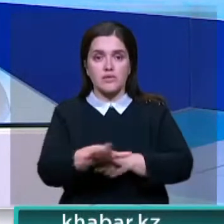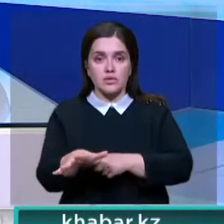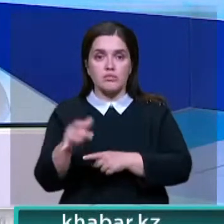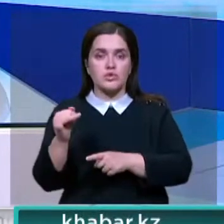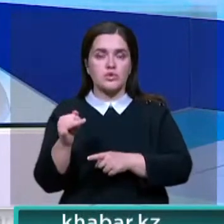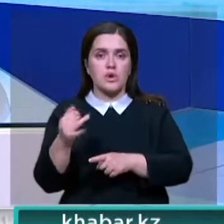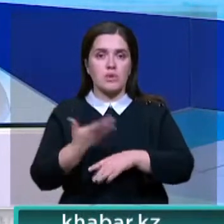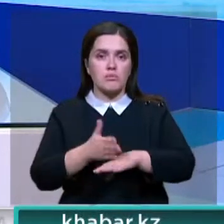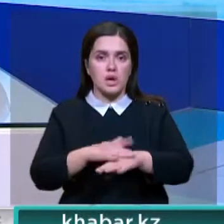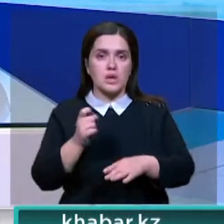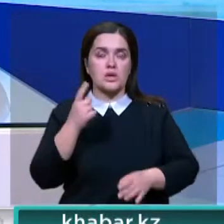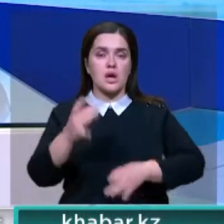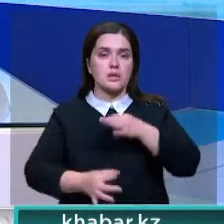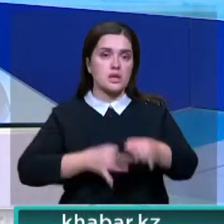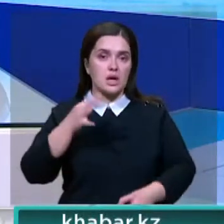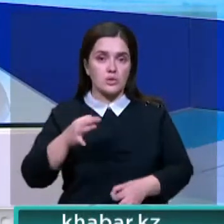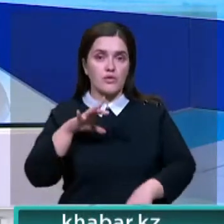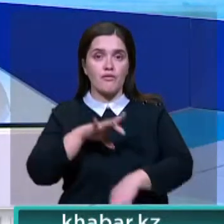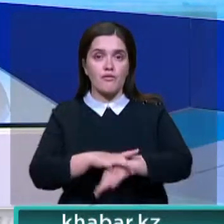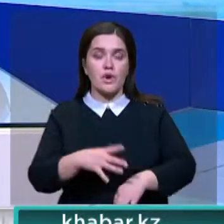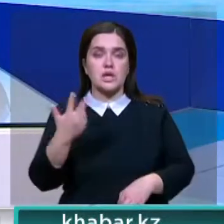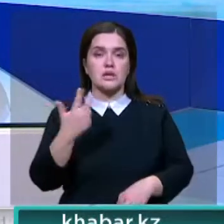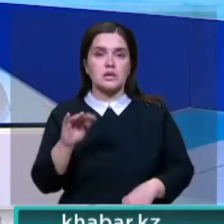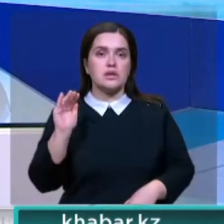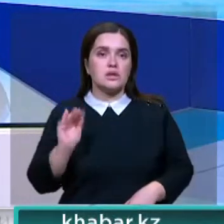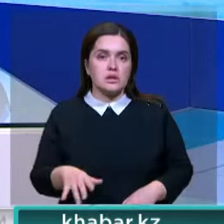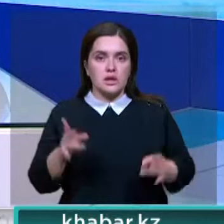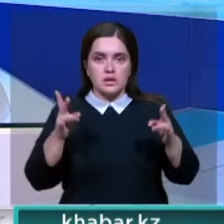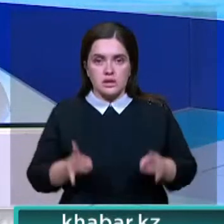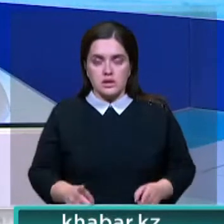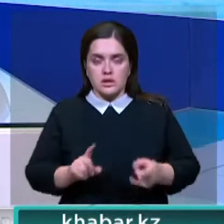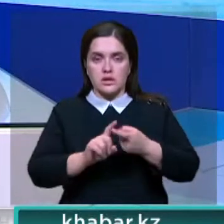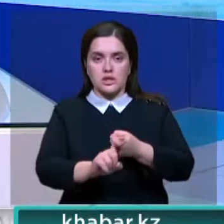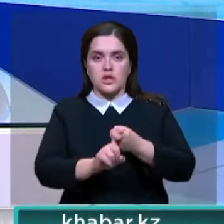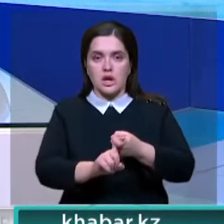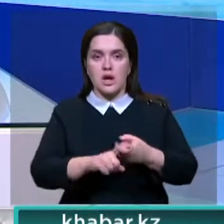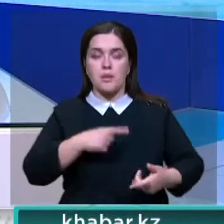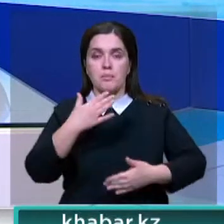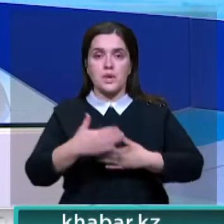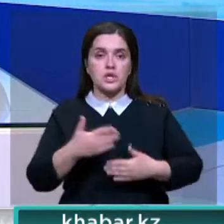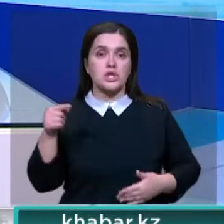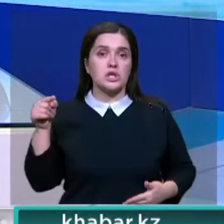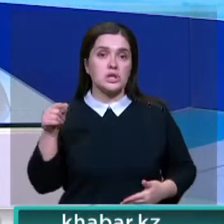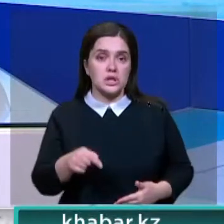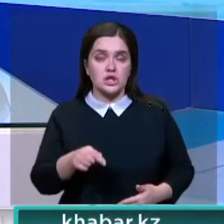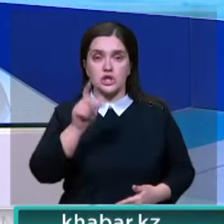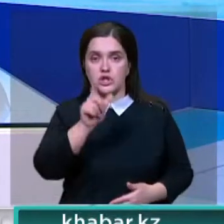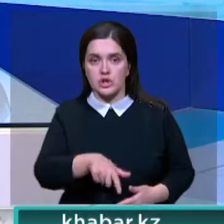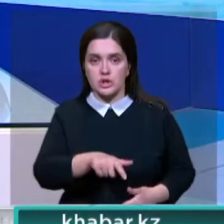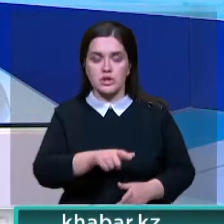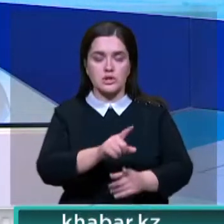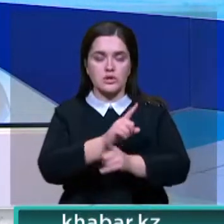коронавирусом становится все более напряженной. За сутки в стране выявили более 30 тысяч случаев заражения инфекцией.